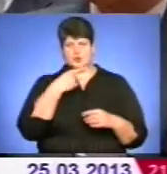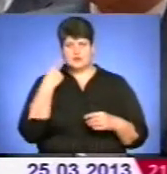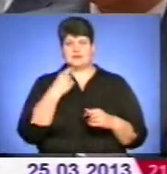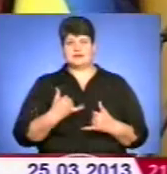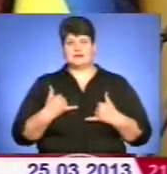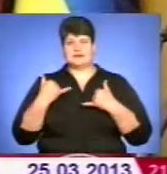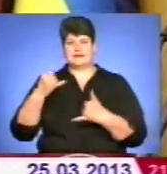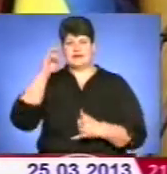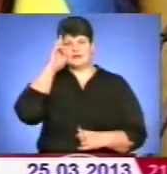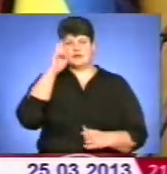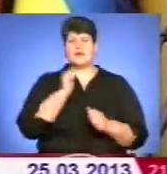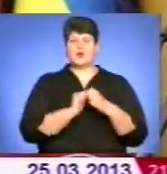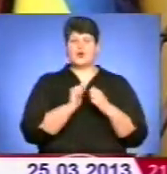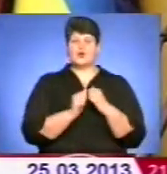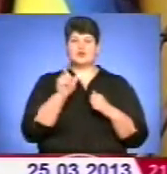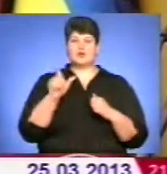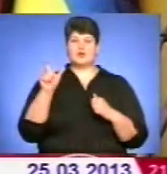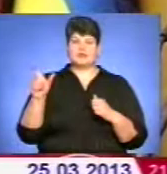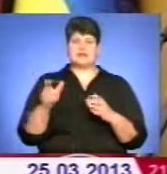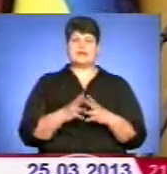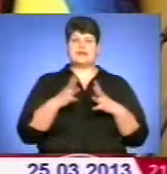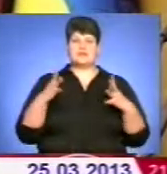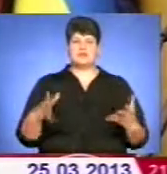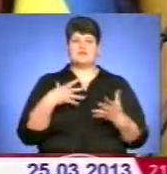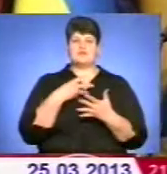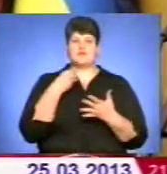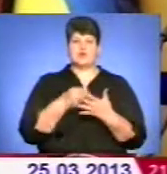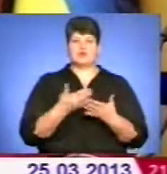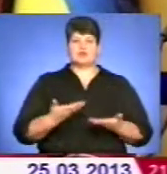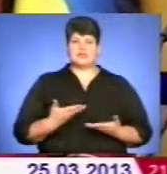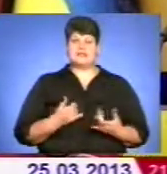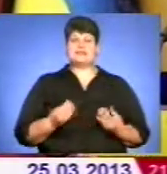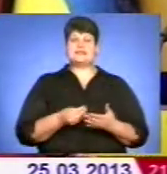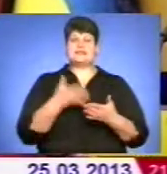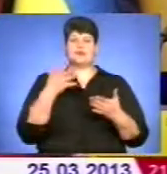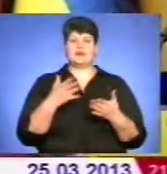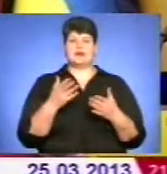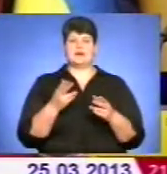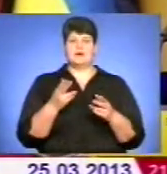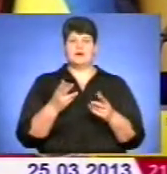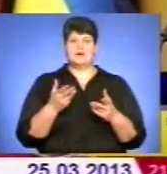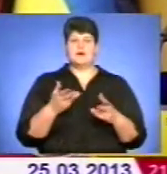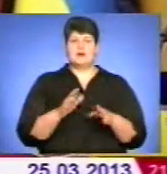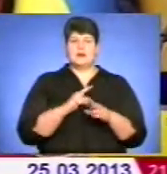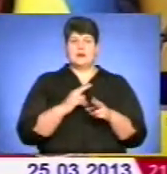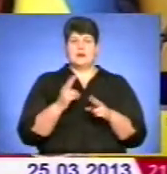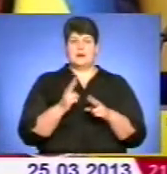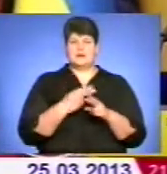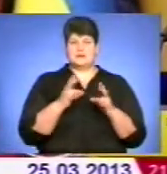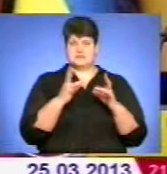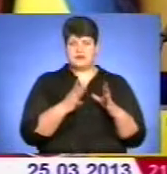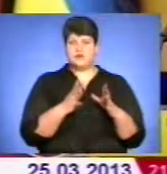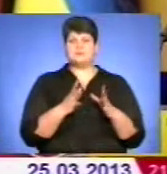держави. Кожна людина найбільше в своєму житті цінує безпеку. Але не всі про це задумуються щодня.